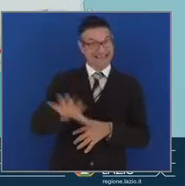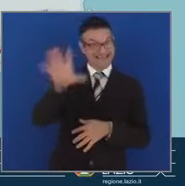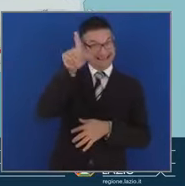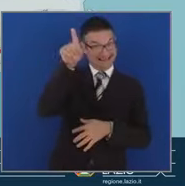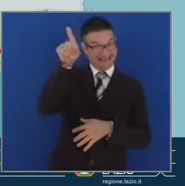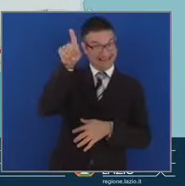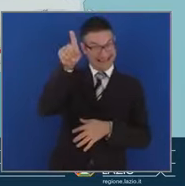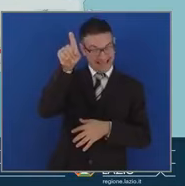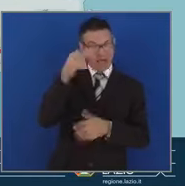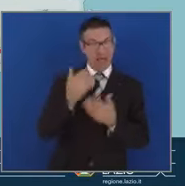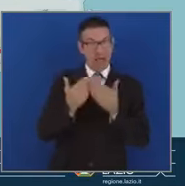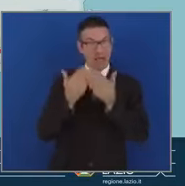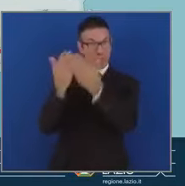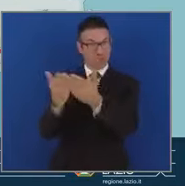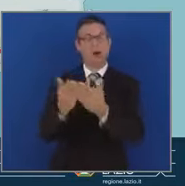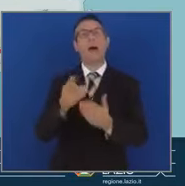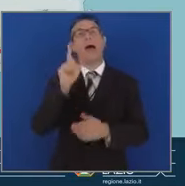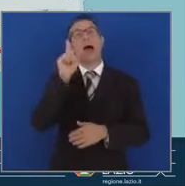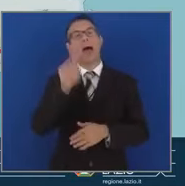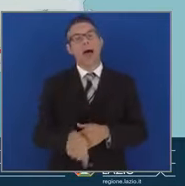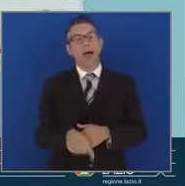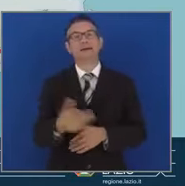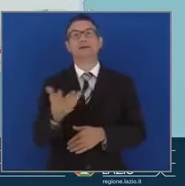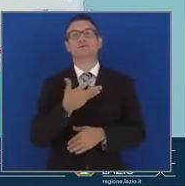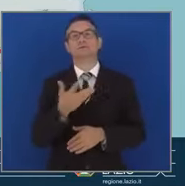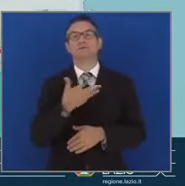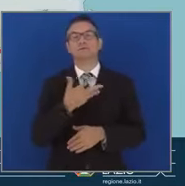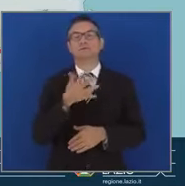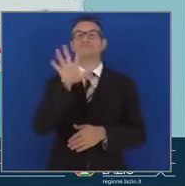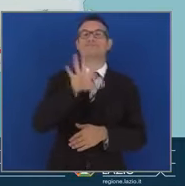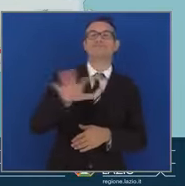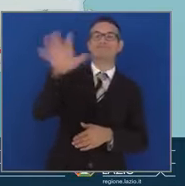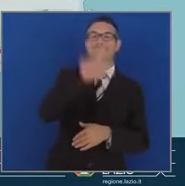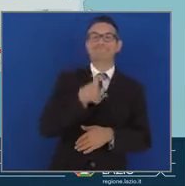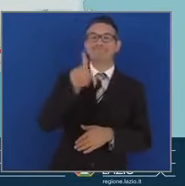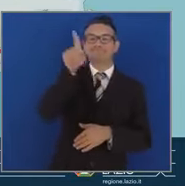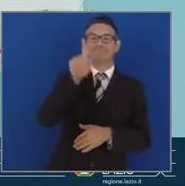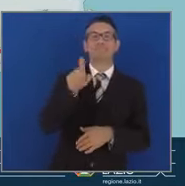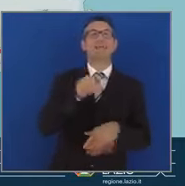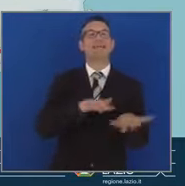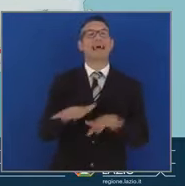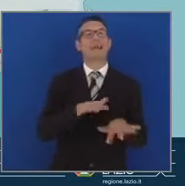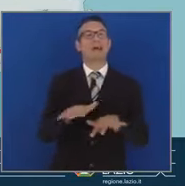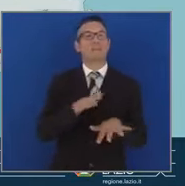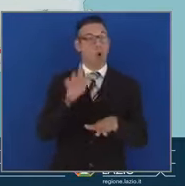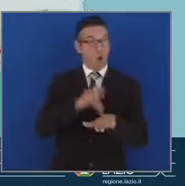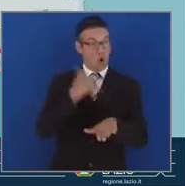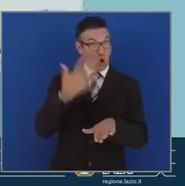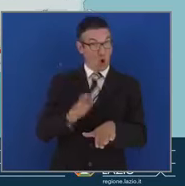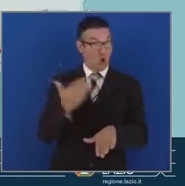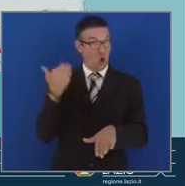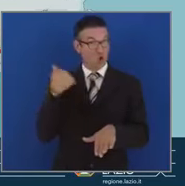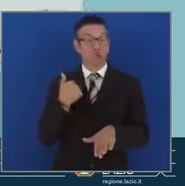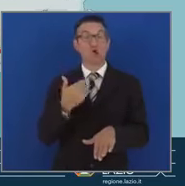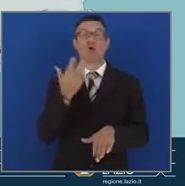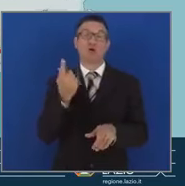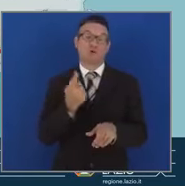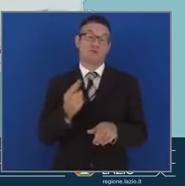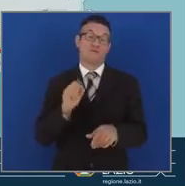speranza per le aree terremotate che richiedono, oltre a una velocità degli investimenti,